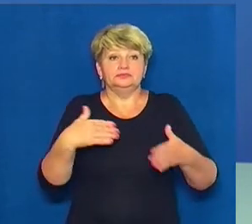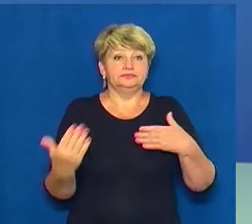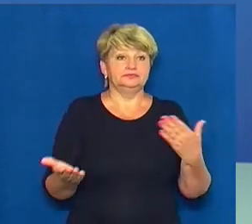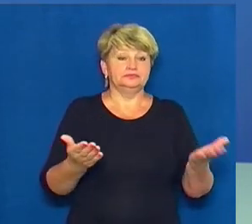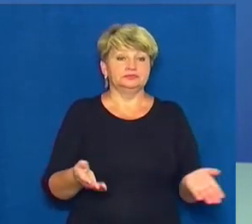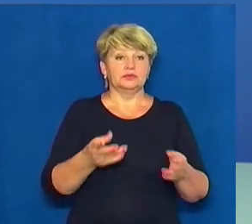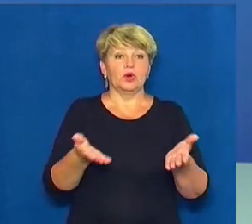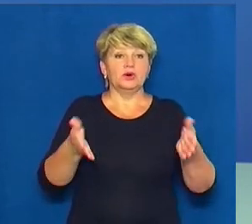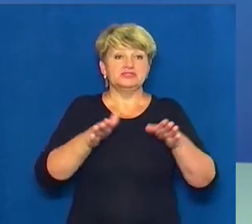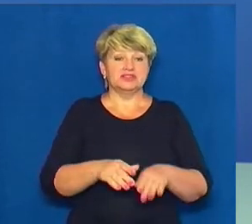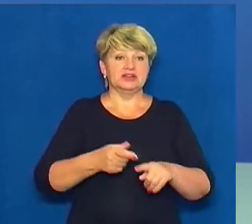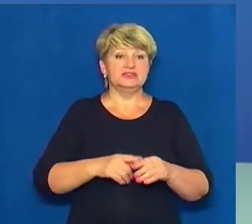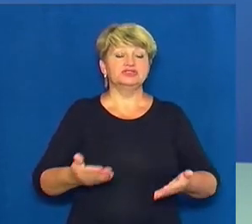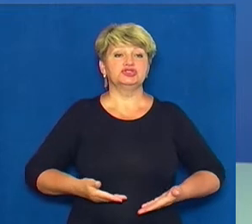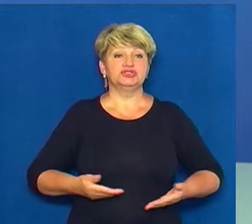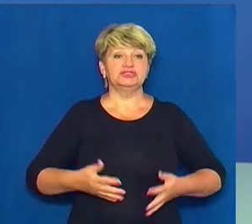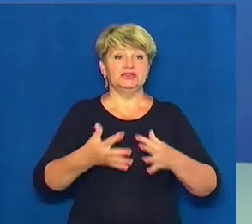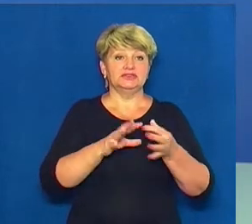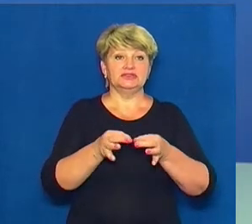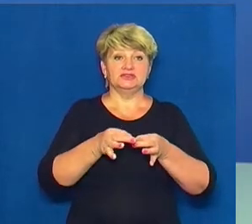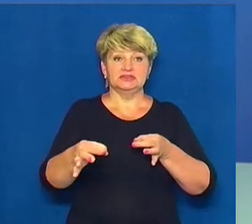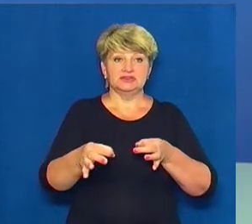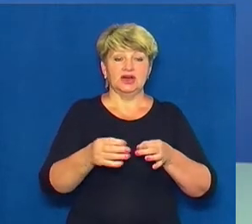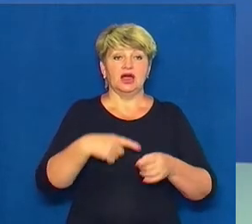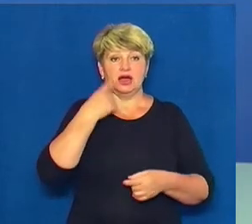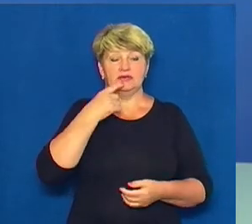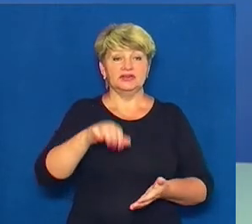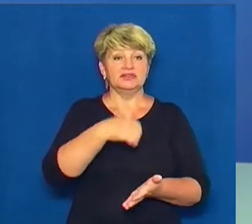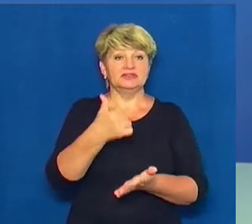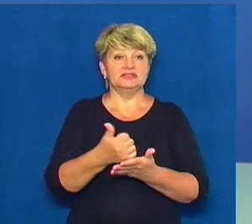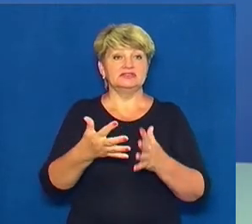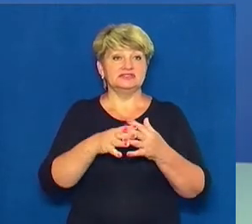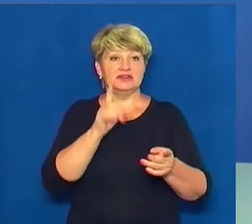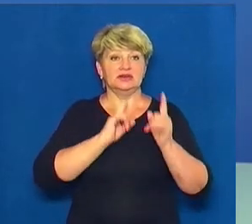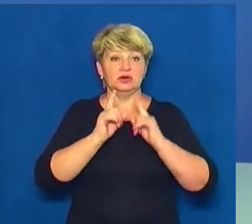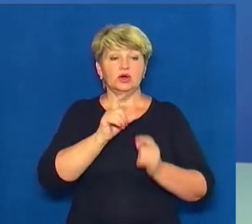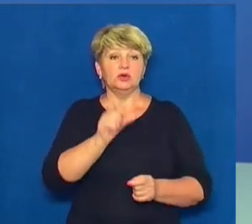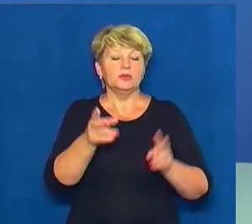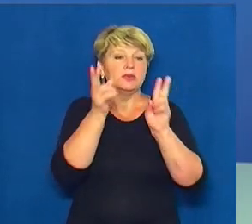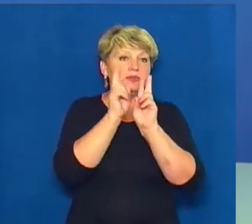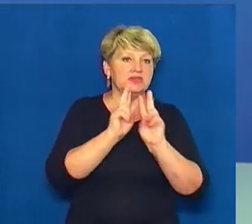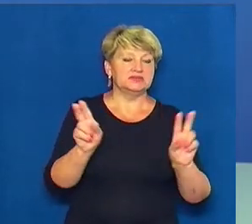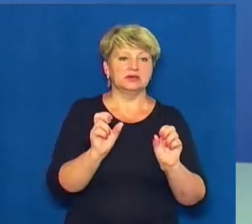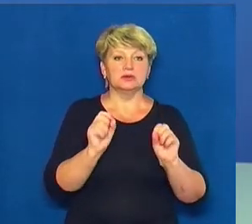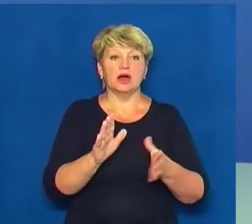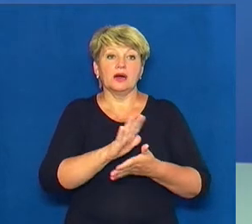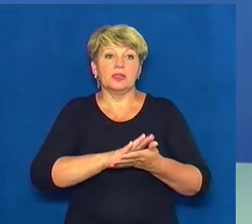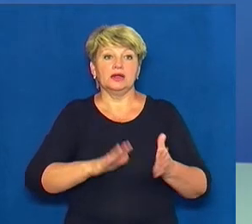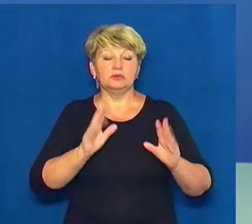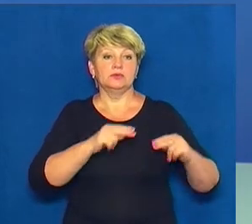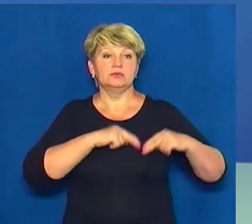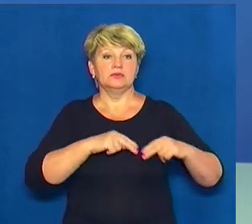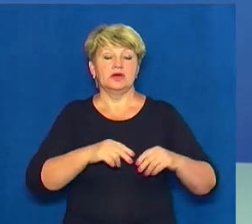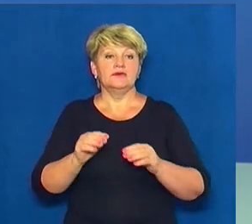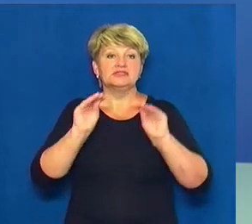Карашинської громади, на Черкащині, каже її голова Анатолій Парахоменко. Люди не знають, як далі працюватимуть у складі